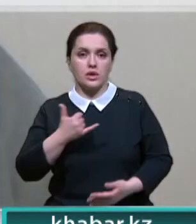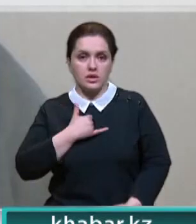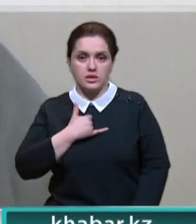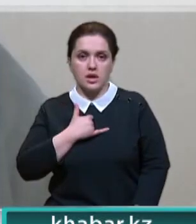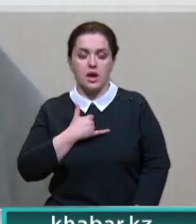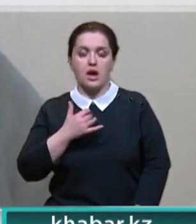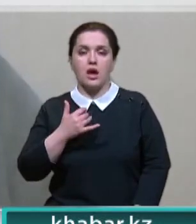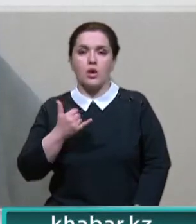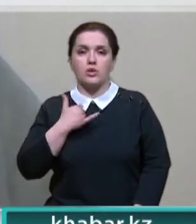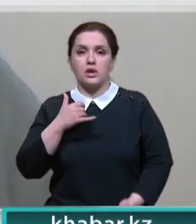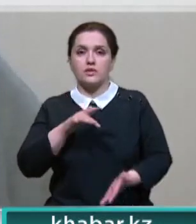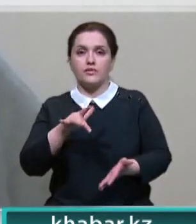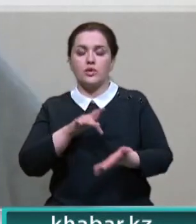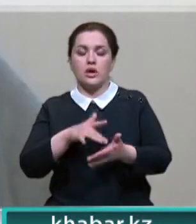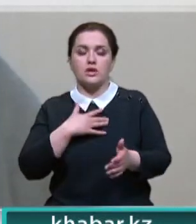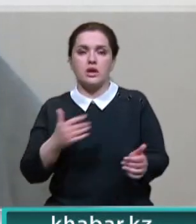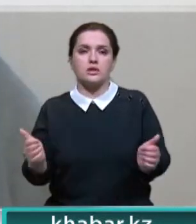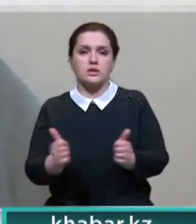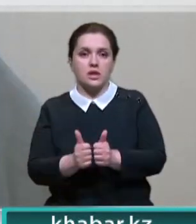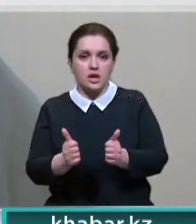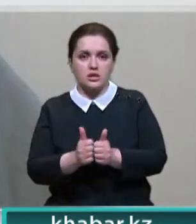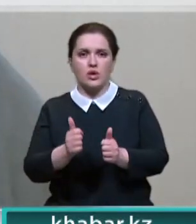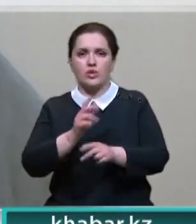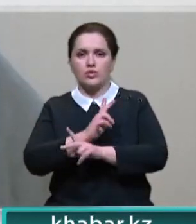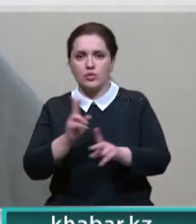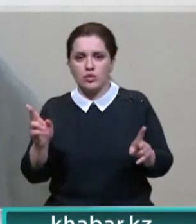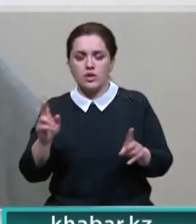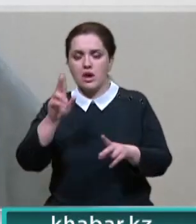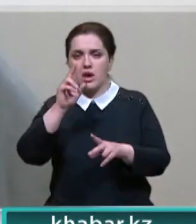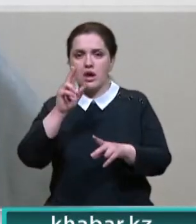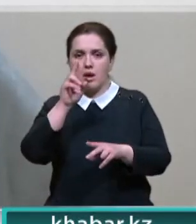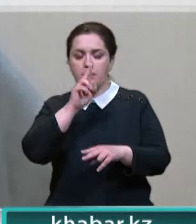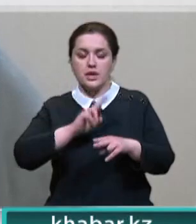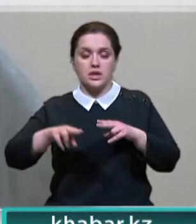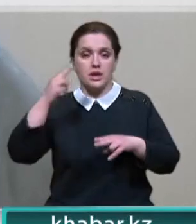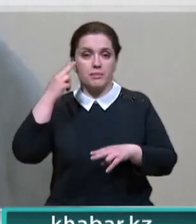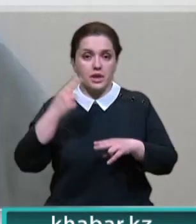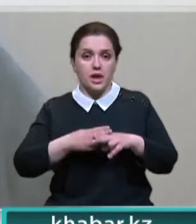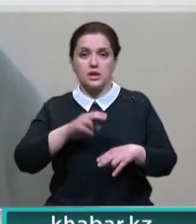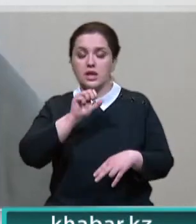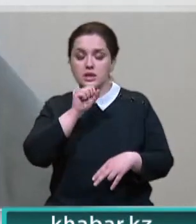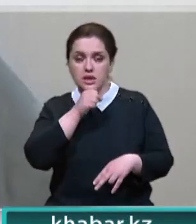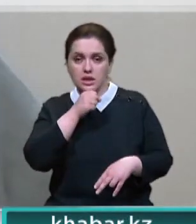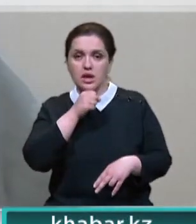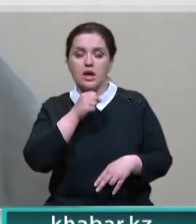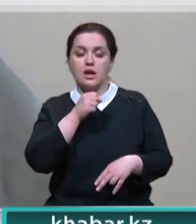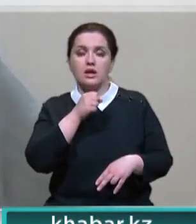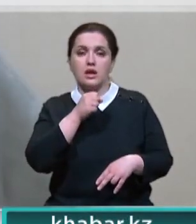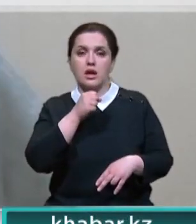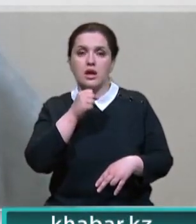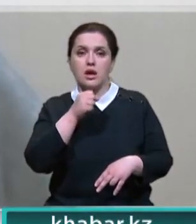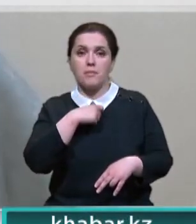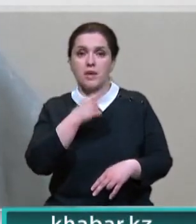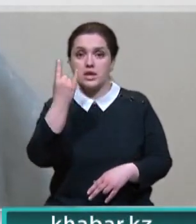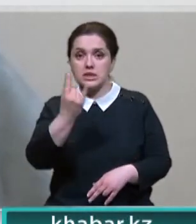В нашем штате даже наши соседи, кто-то потерял брата, кто-то потерял деда. На самом деле мы даже с